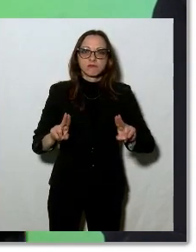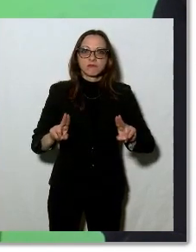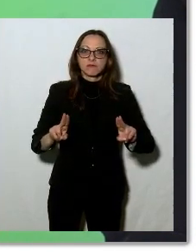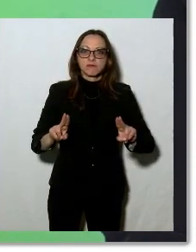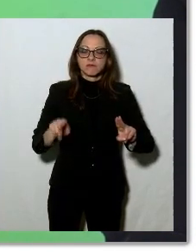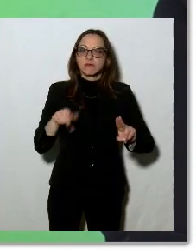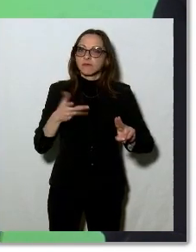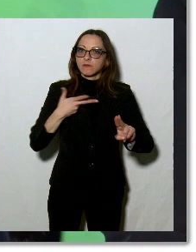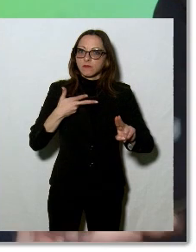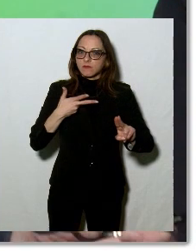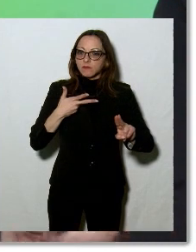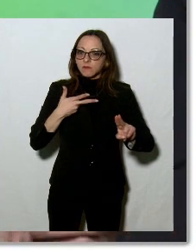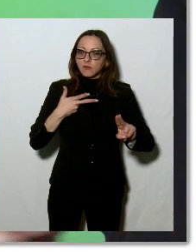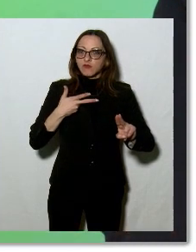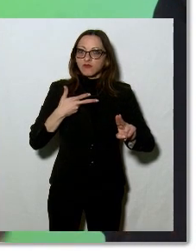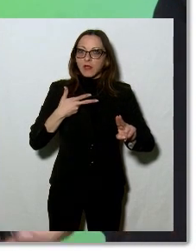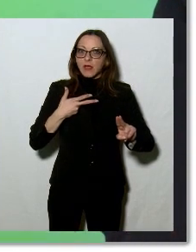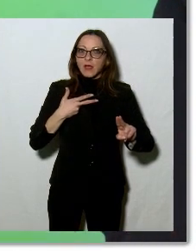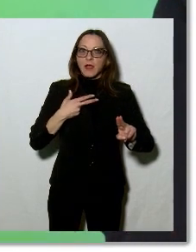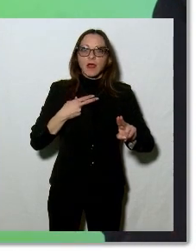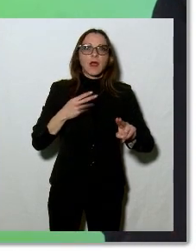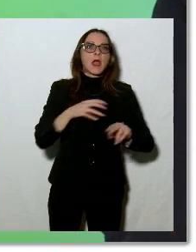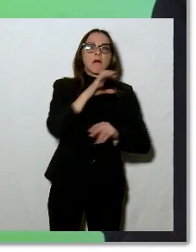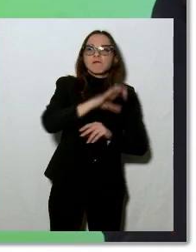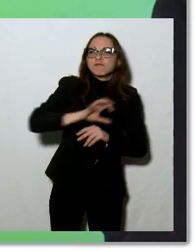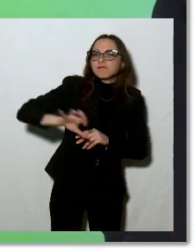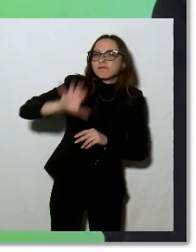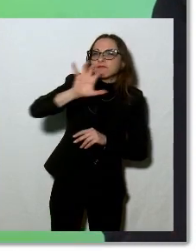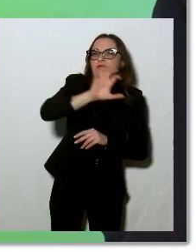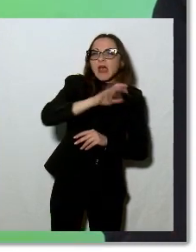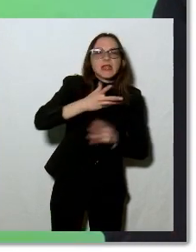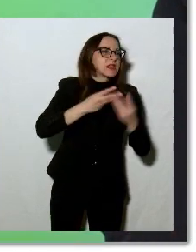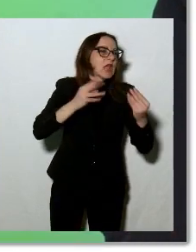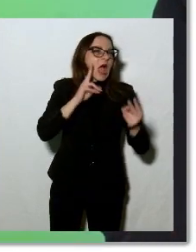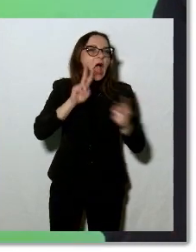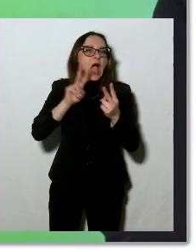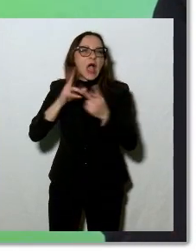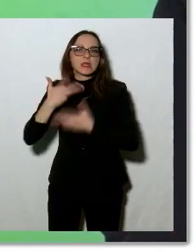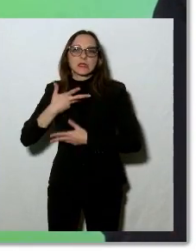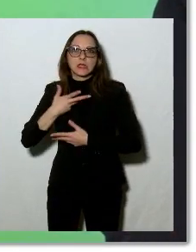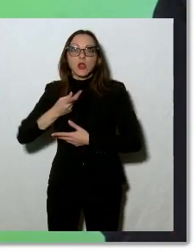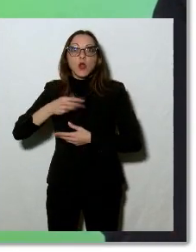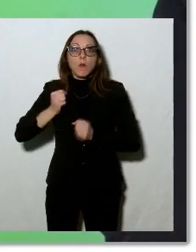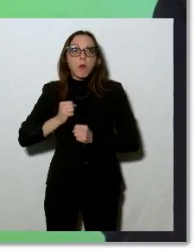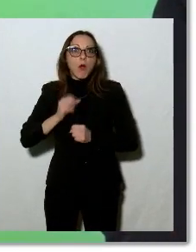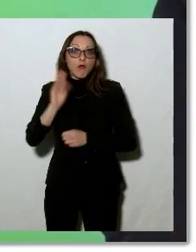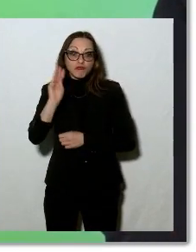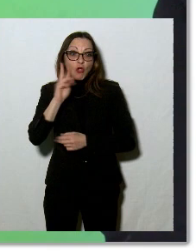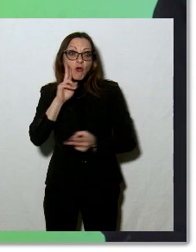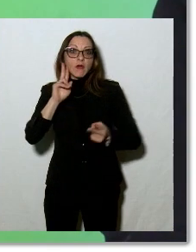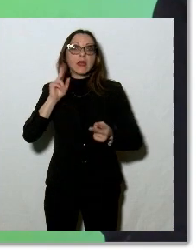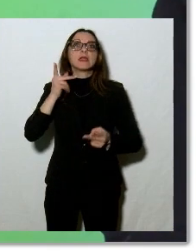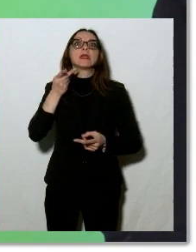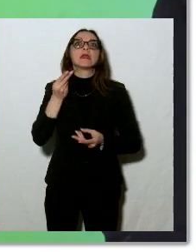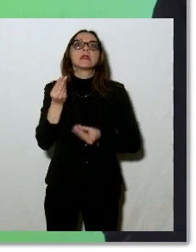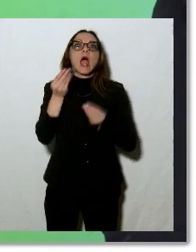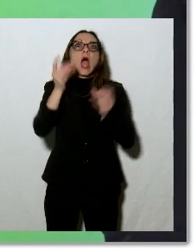abbiamo a che fare con tante nazioni e tanti paesi. Potremmo dare l'opportunità ai giovani di fare delle